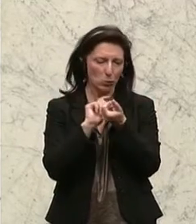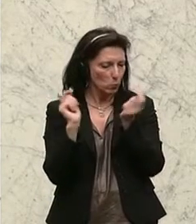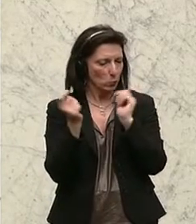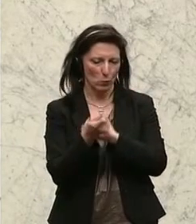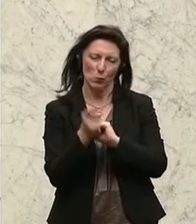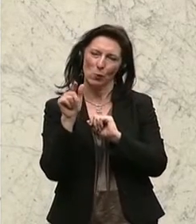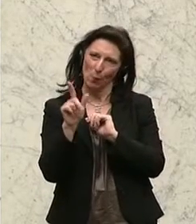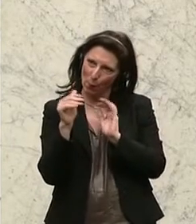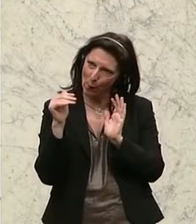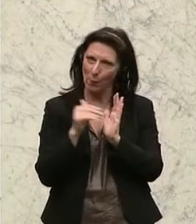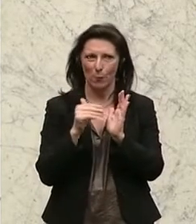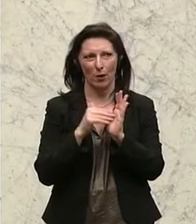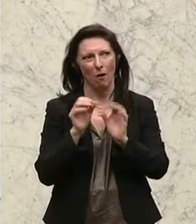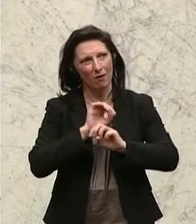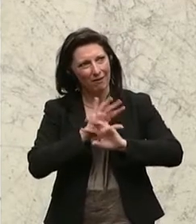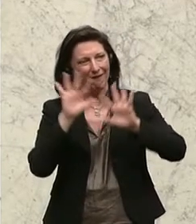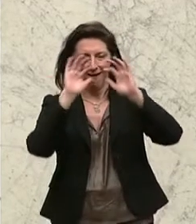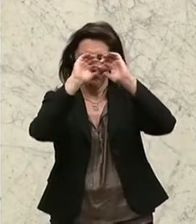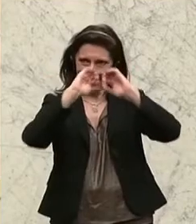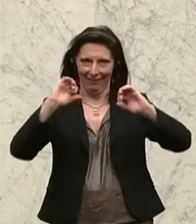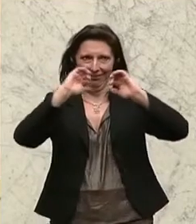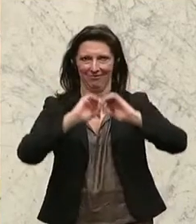Gliederung mit sich bringt.